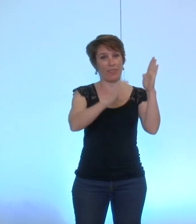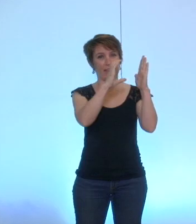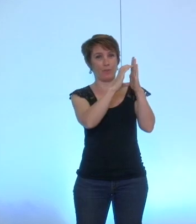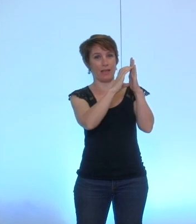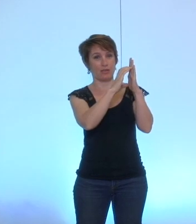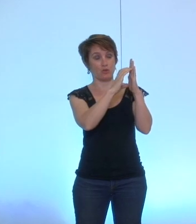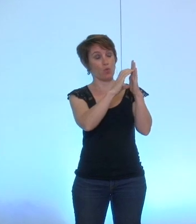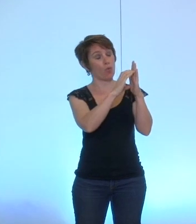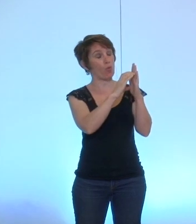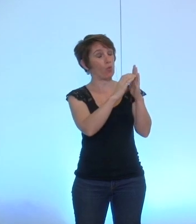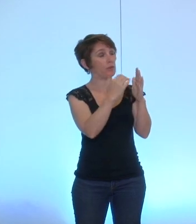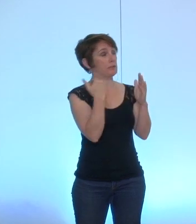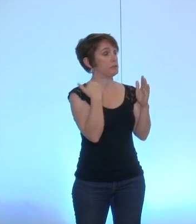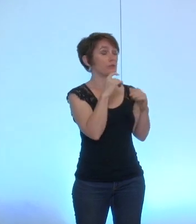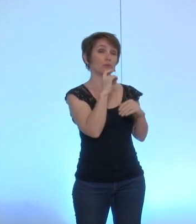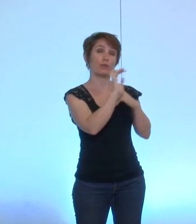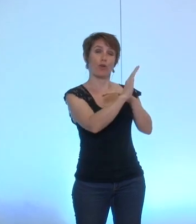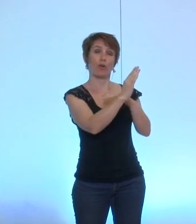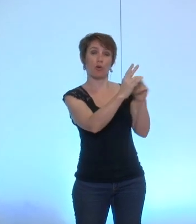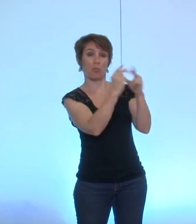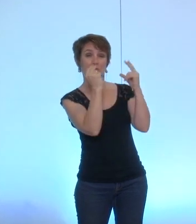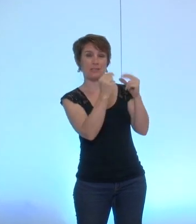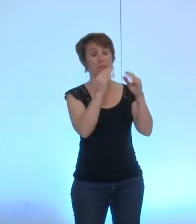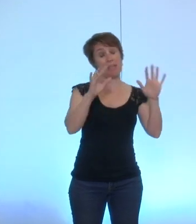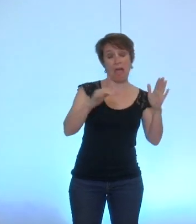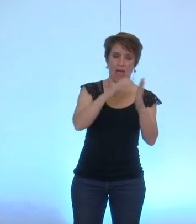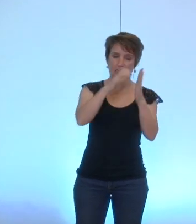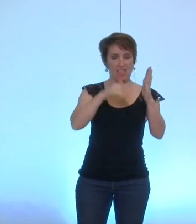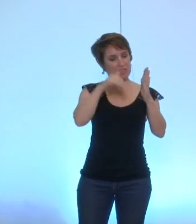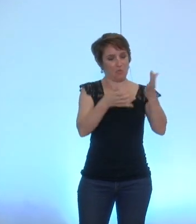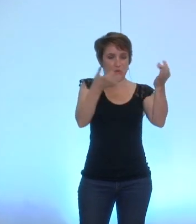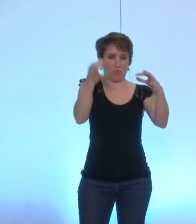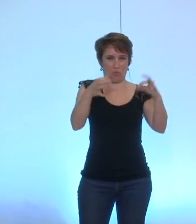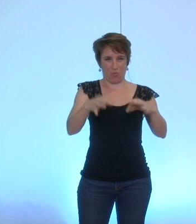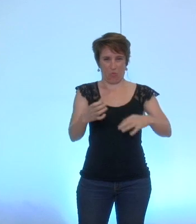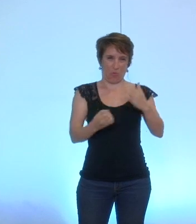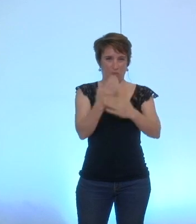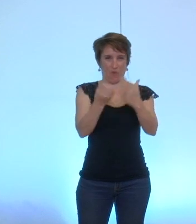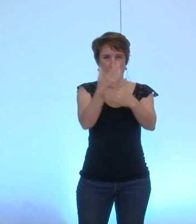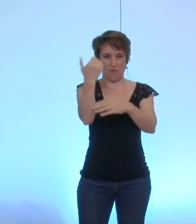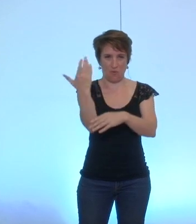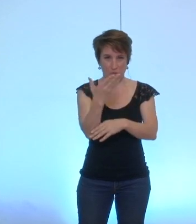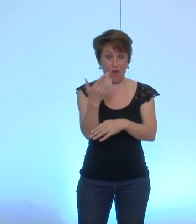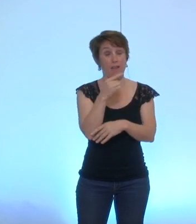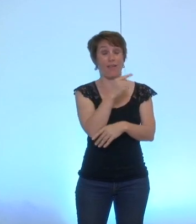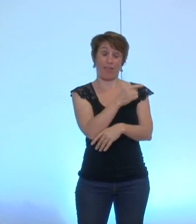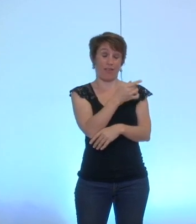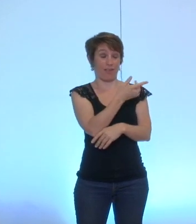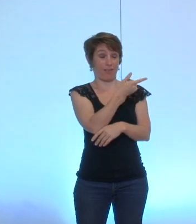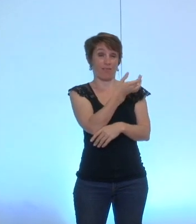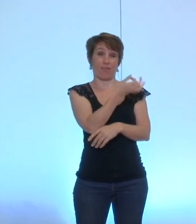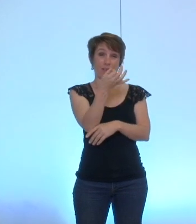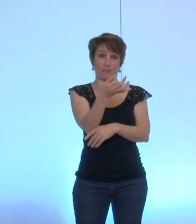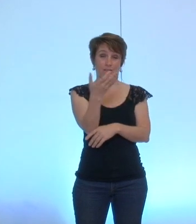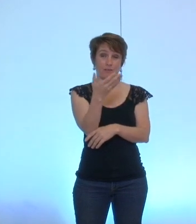innovations de ce texte, cite le fait que désormais les groupes